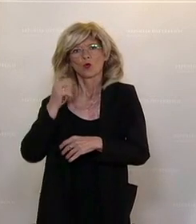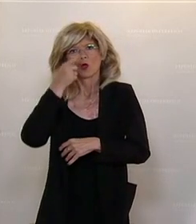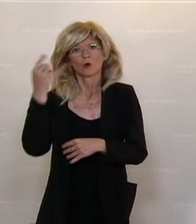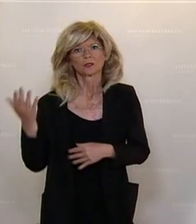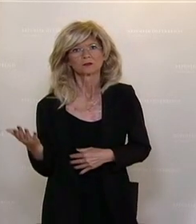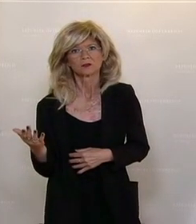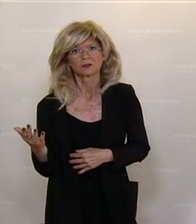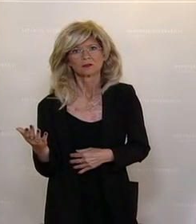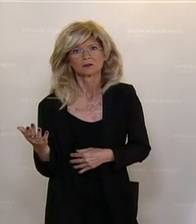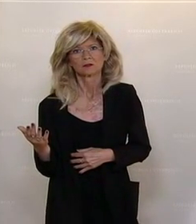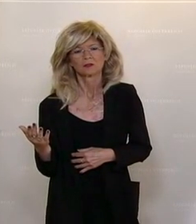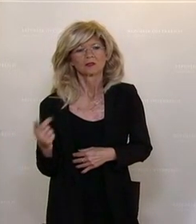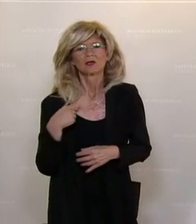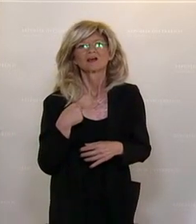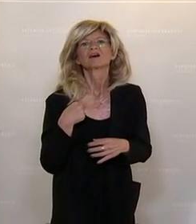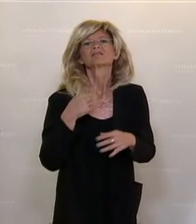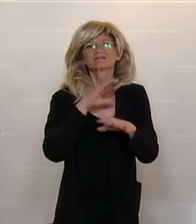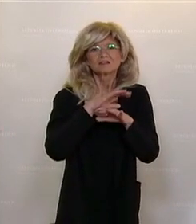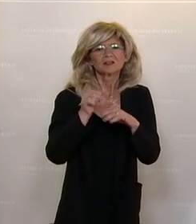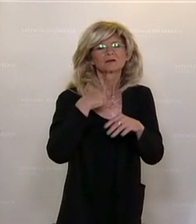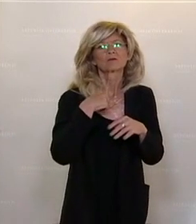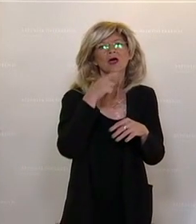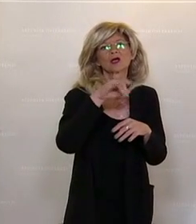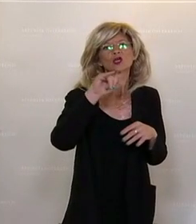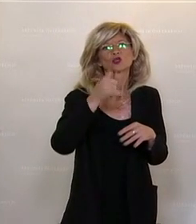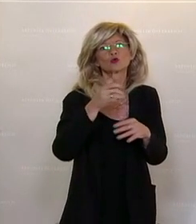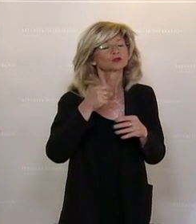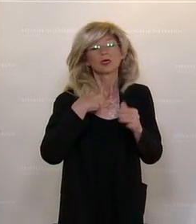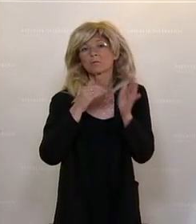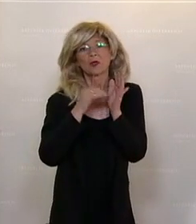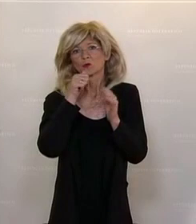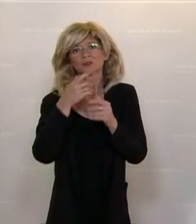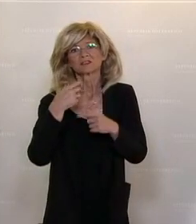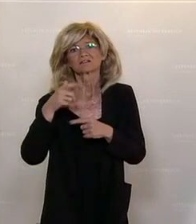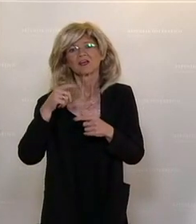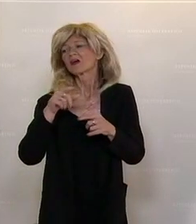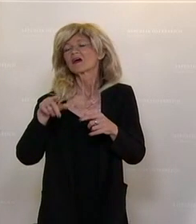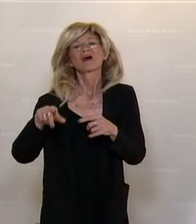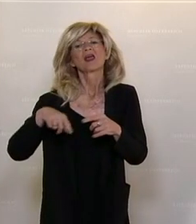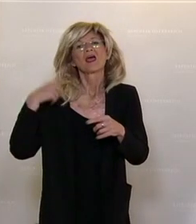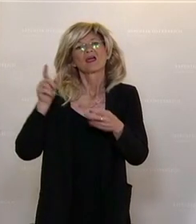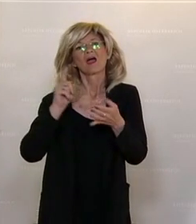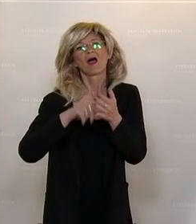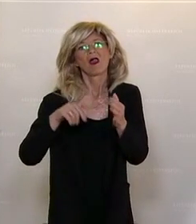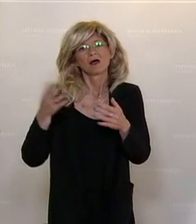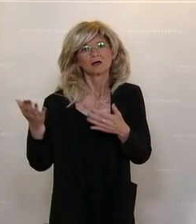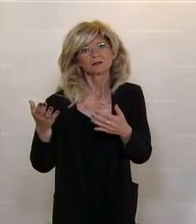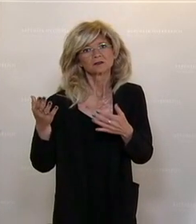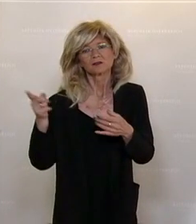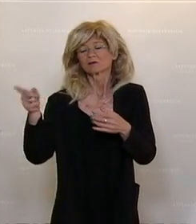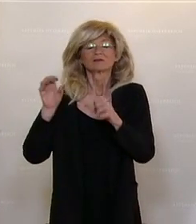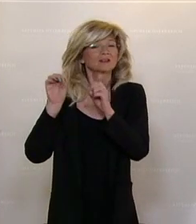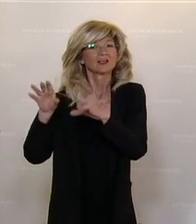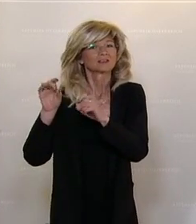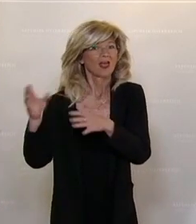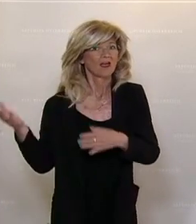einmal sagen, na, da mache ich gleich Medizin, da mache ich Jus, brauche ich auch nicht länger und habe bessere Zukunftsaussichten, als ich das als Lehrer habe.